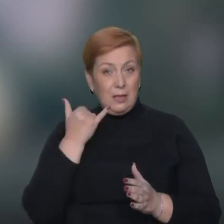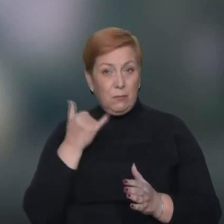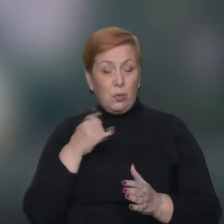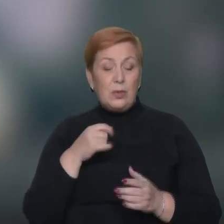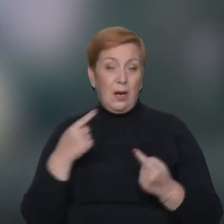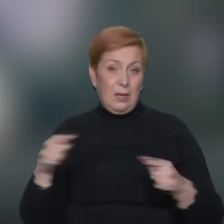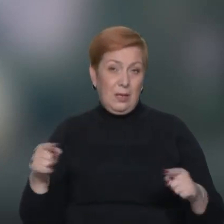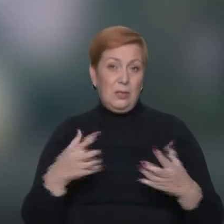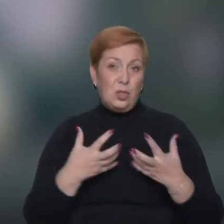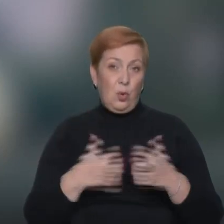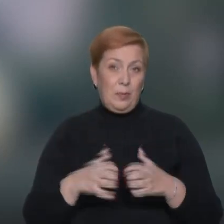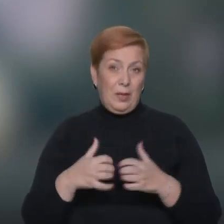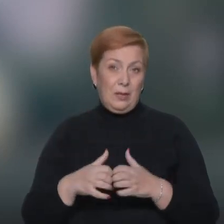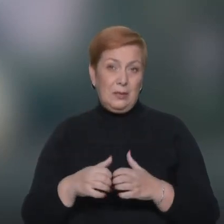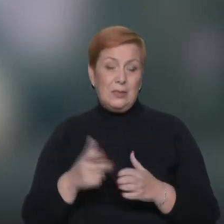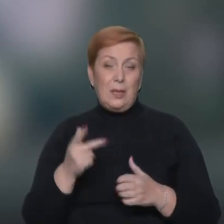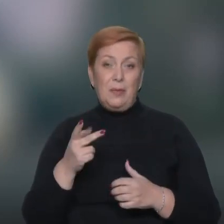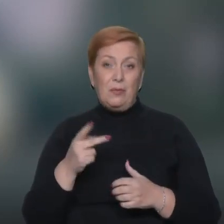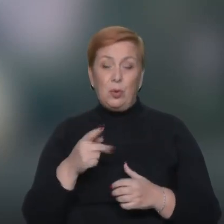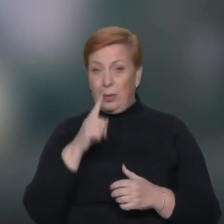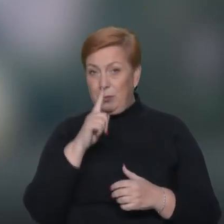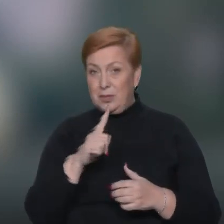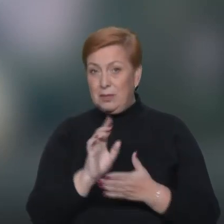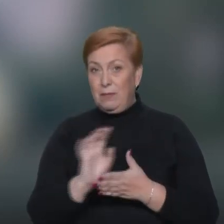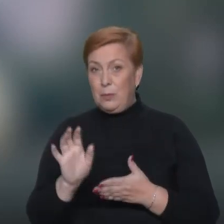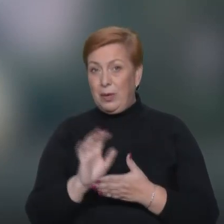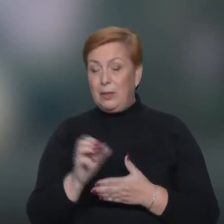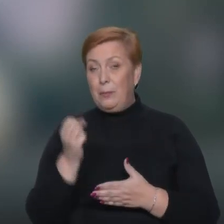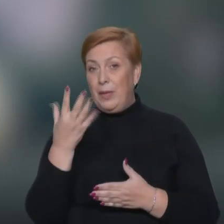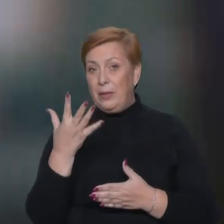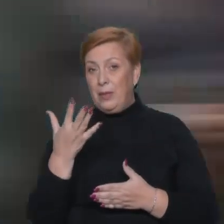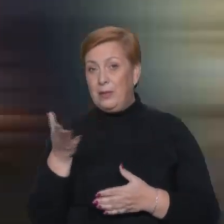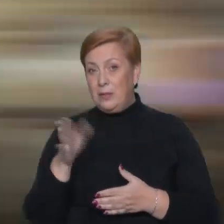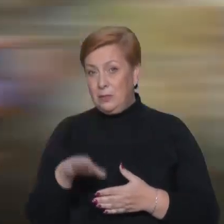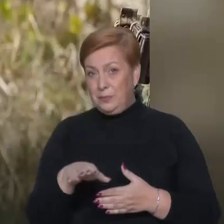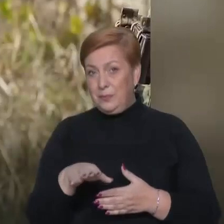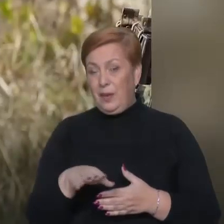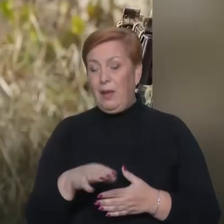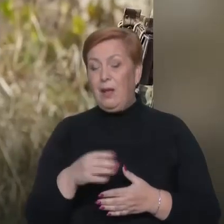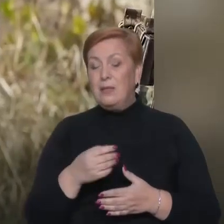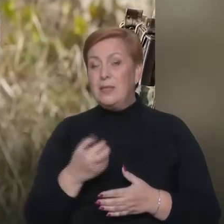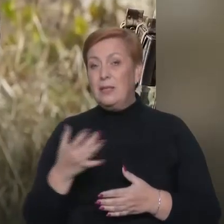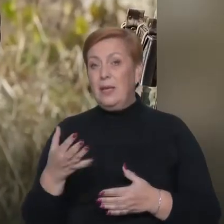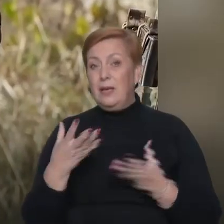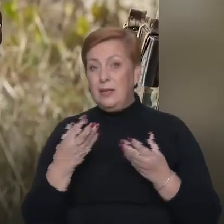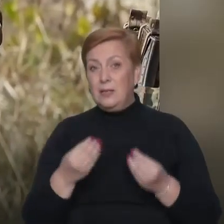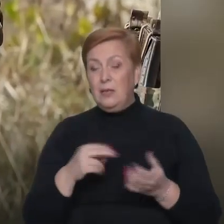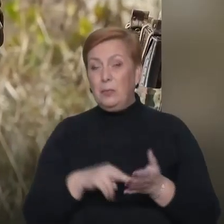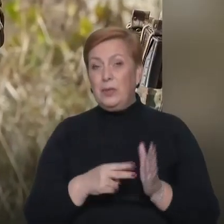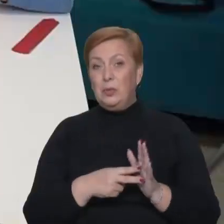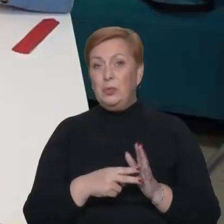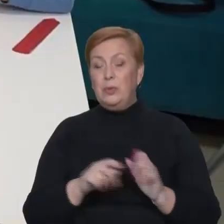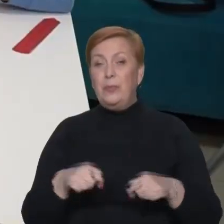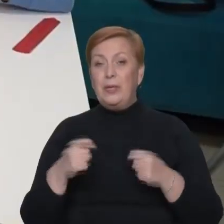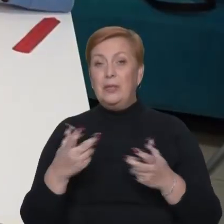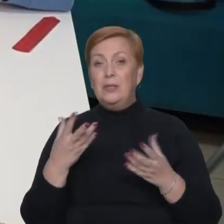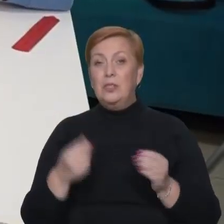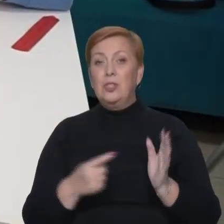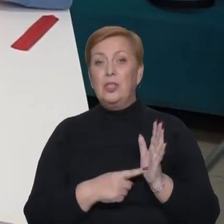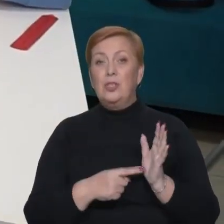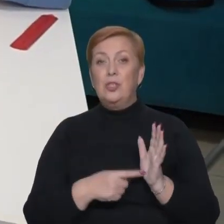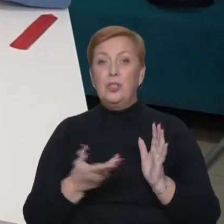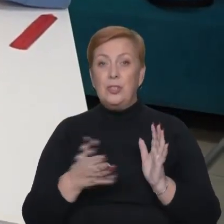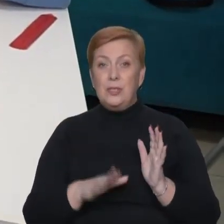За півтора місяця волонтери відправили на фронт 15 саморобних повербанків. За декілька днів планують передати ще 6. З